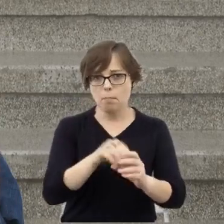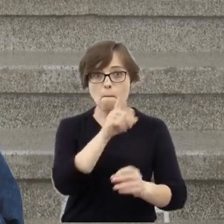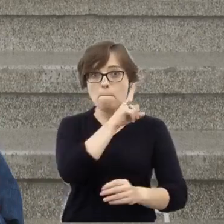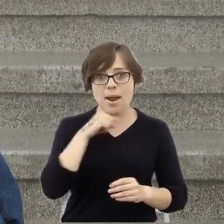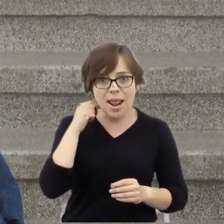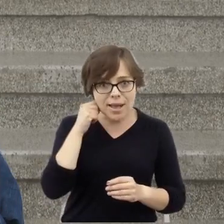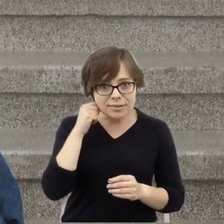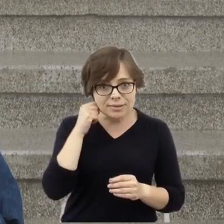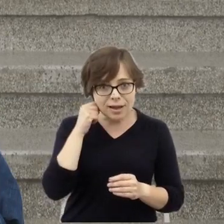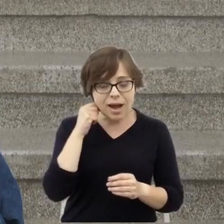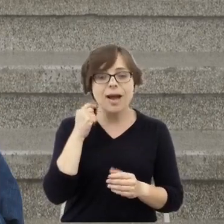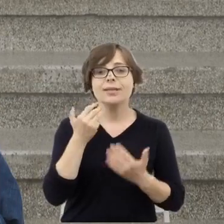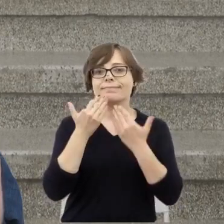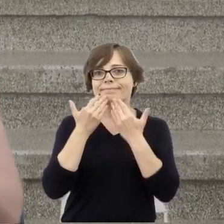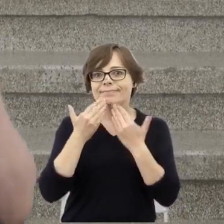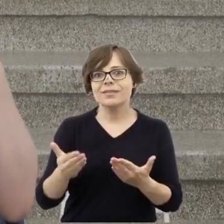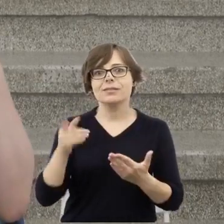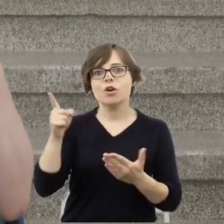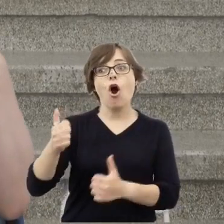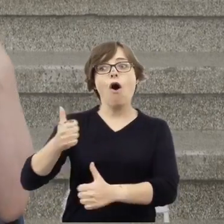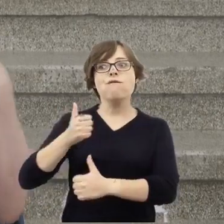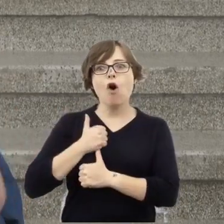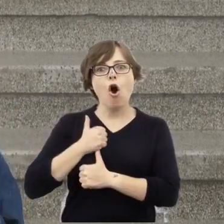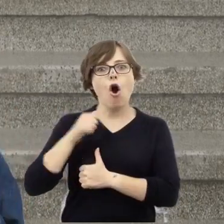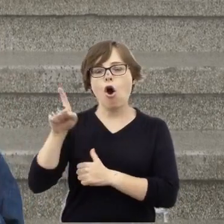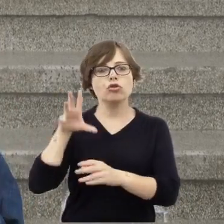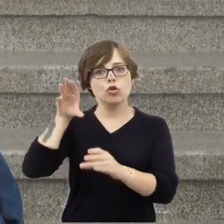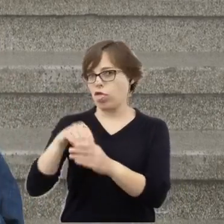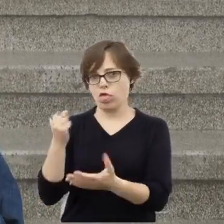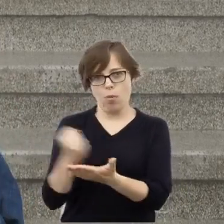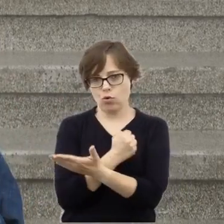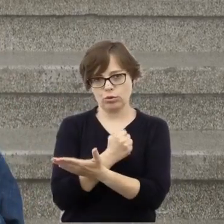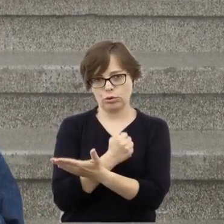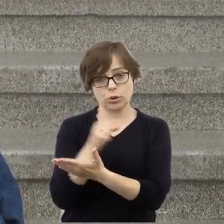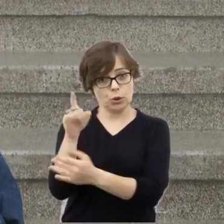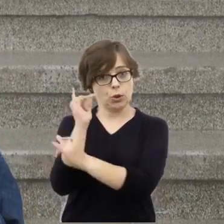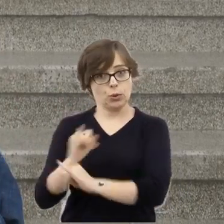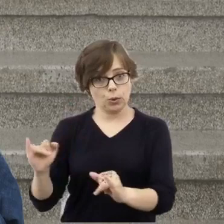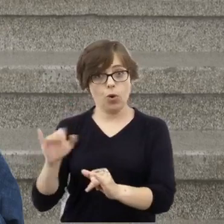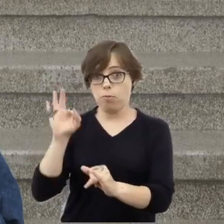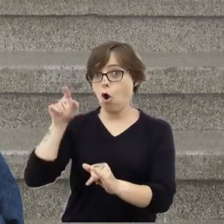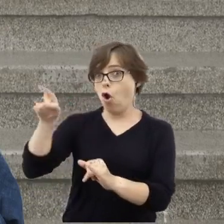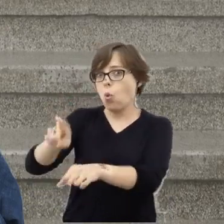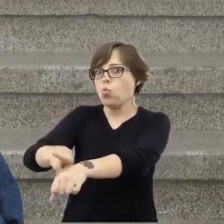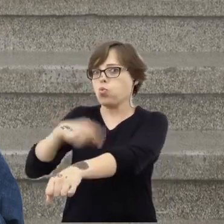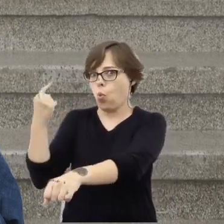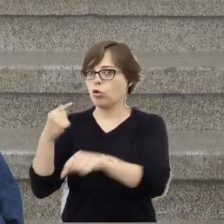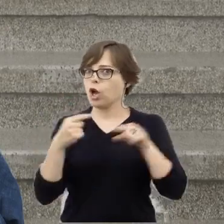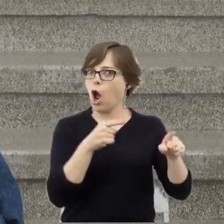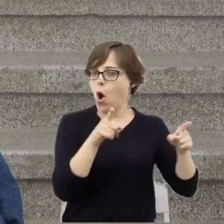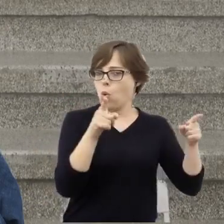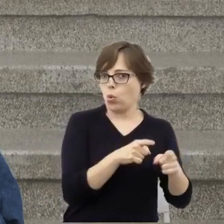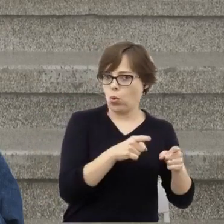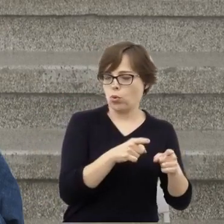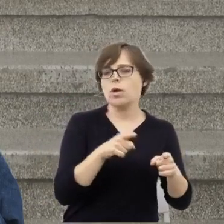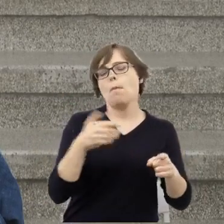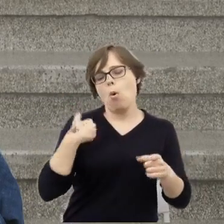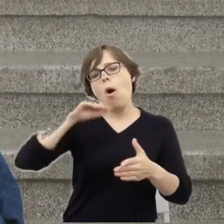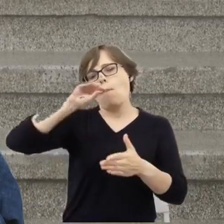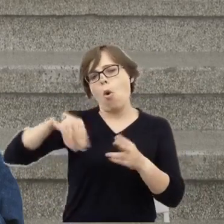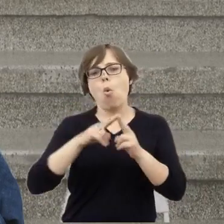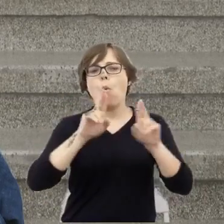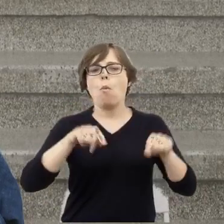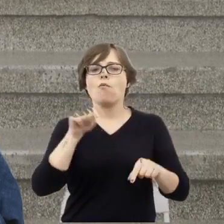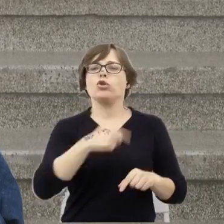uniknąć służby wojskowej, która była dużo dłuższa i chociaż podpisywano trzyletni okres pracy w milicji, często